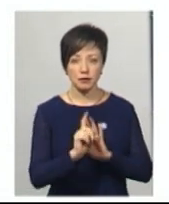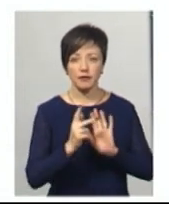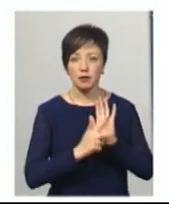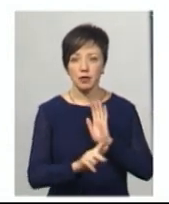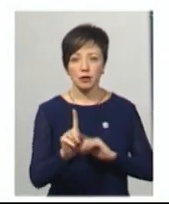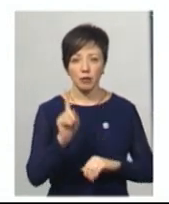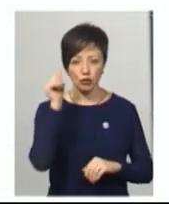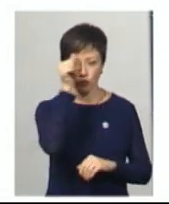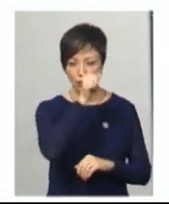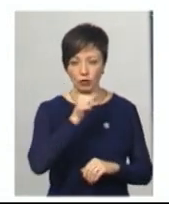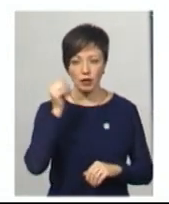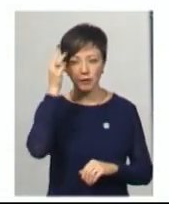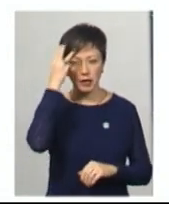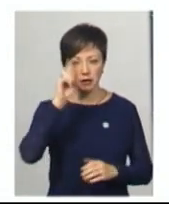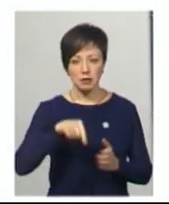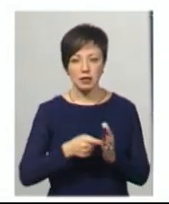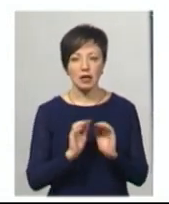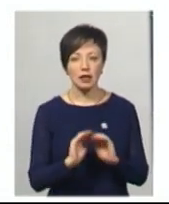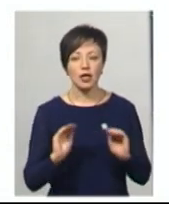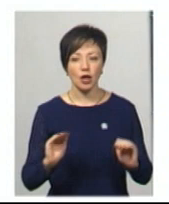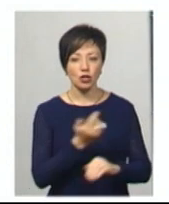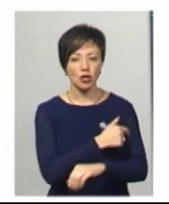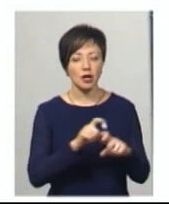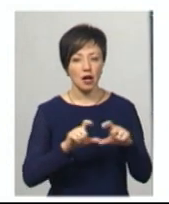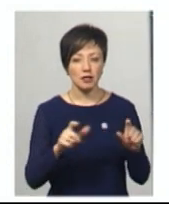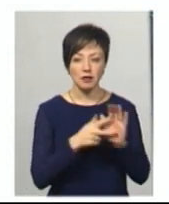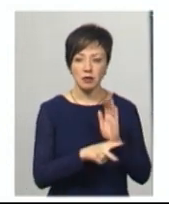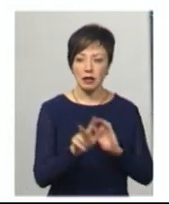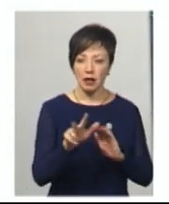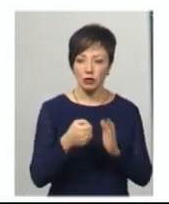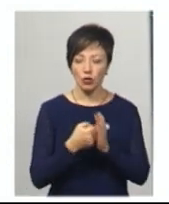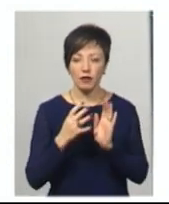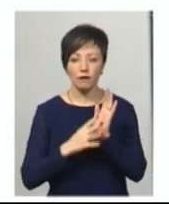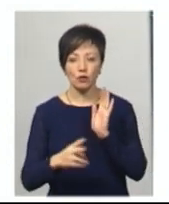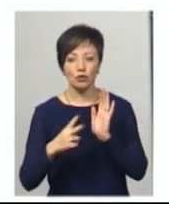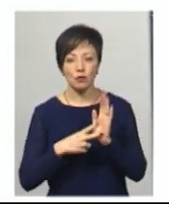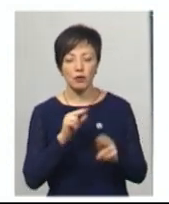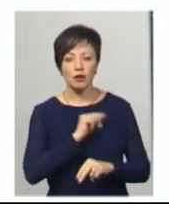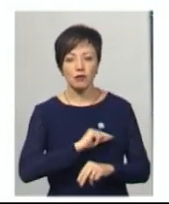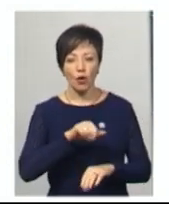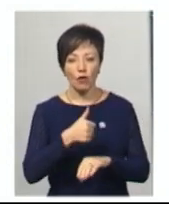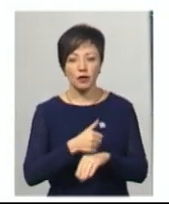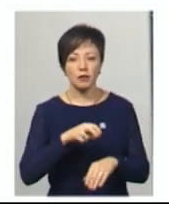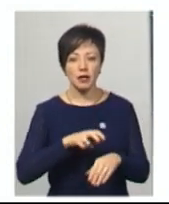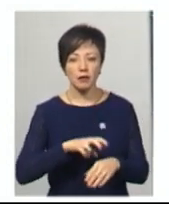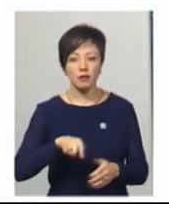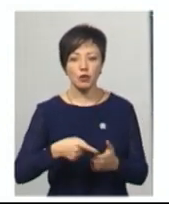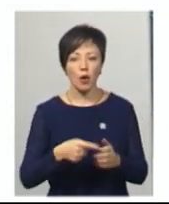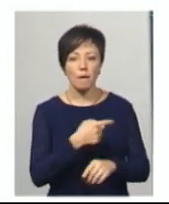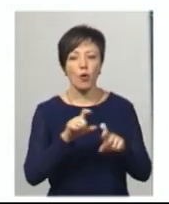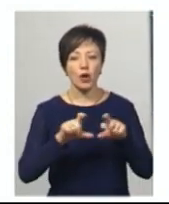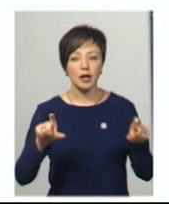81-му році в Хмельницькій міській дитячій лікарні. З 83-го до 97-го працював головним лікарем міської